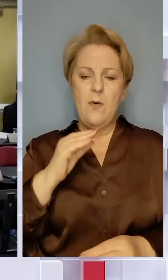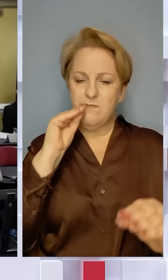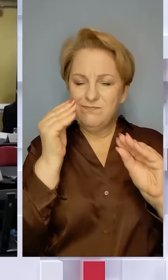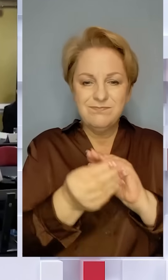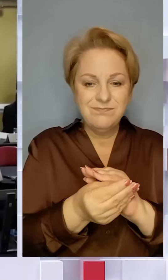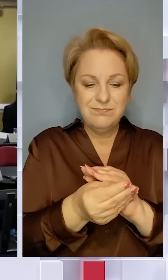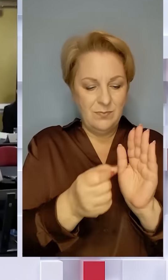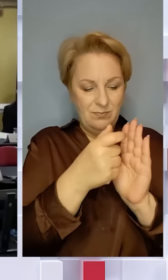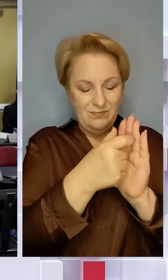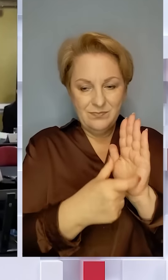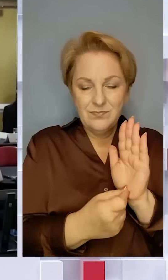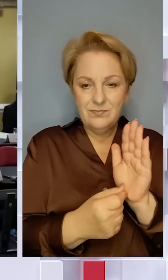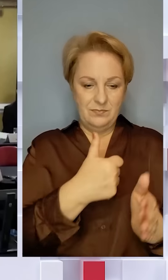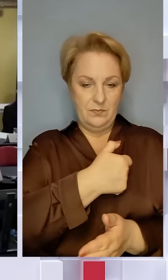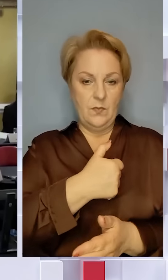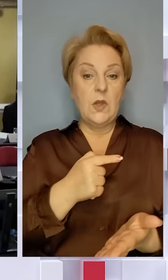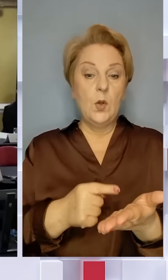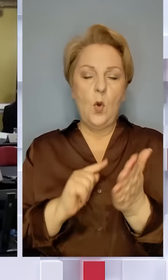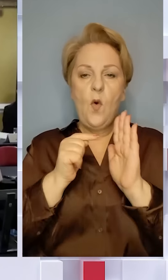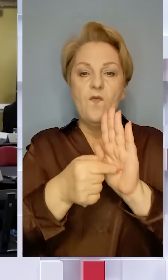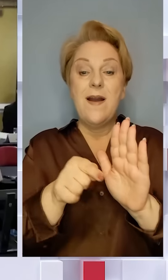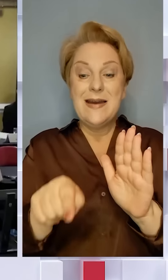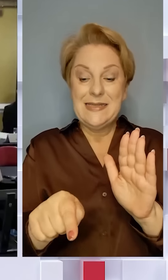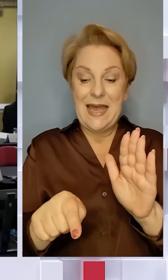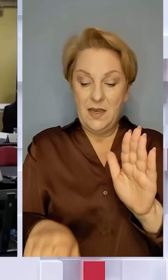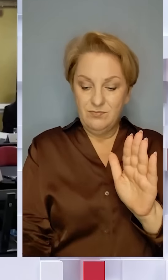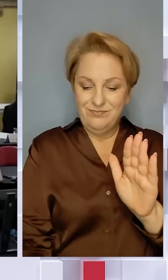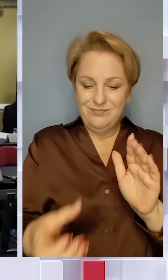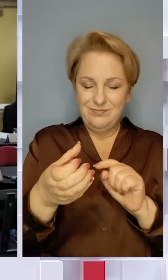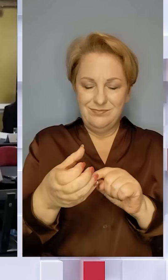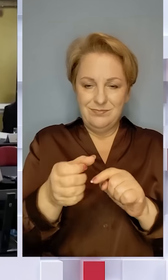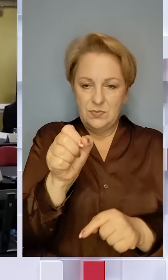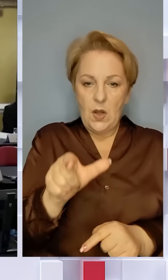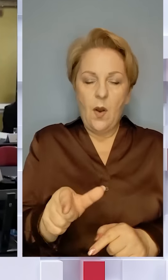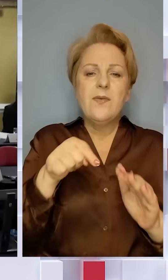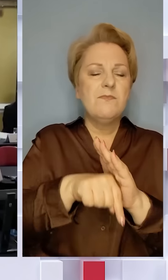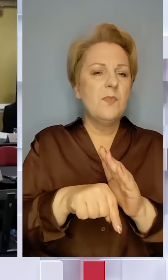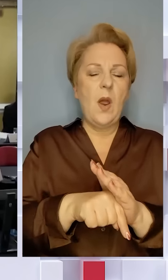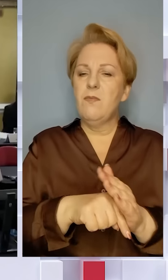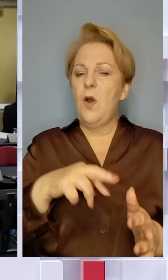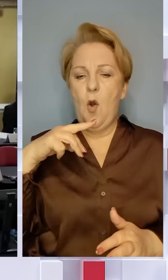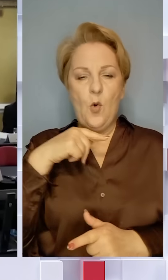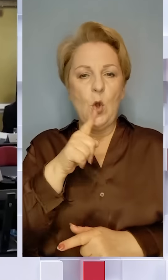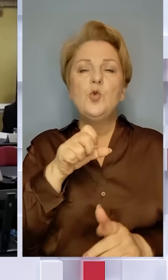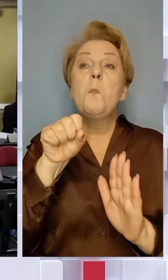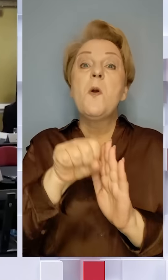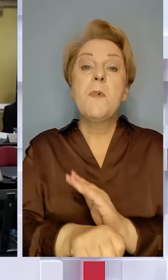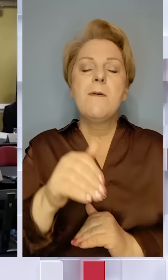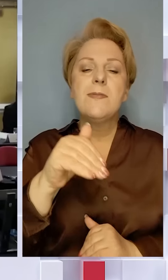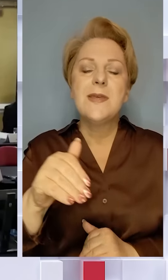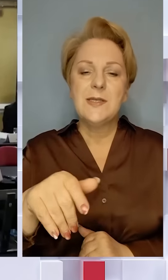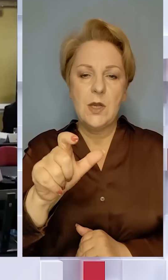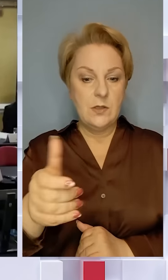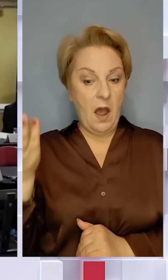флакон з-під парфумів. До того ж, докази вказують на те, що цей флакон, який, як ми почуємо, містив достатньо отрути, щоб вбити тисячі людей,